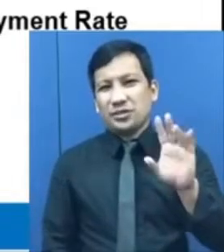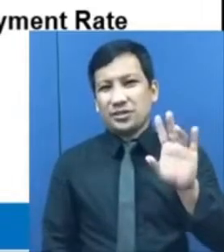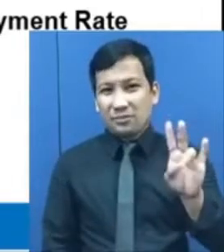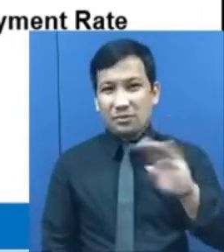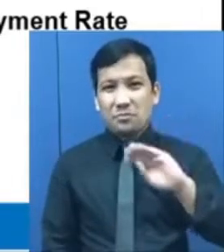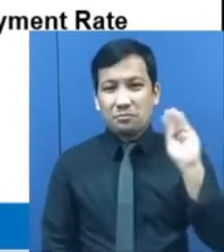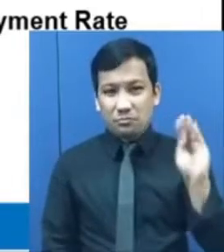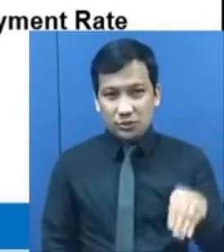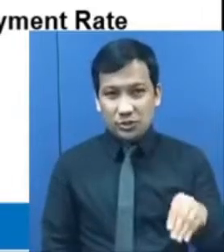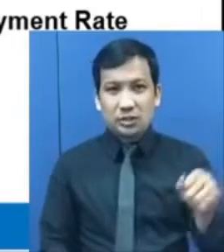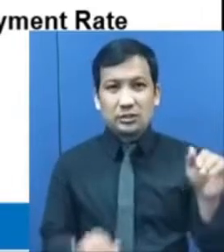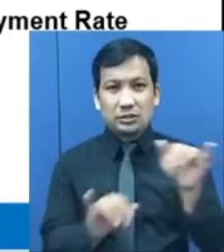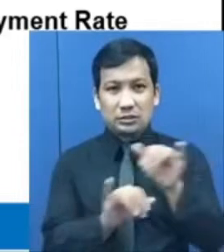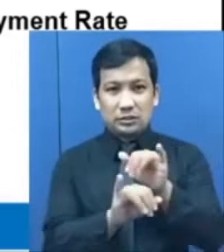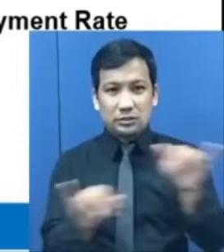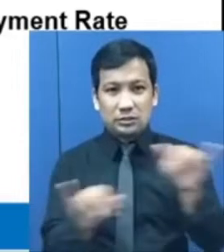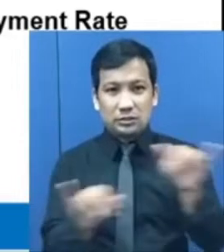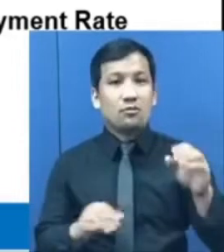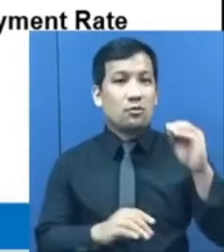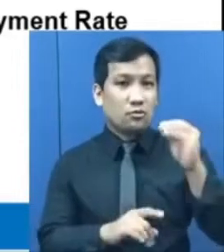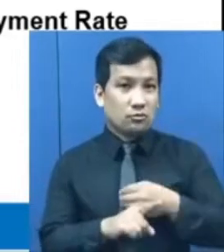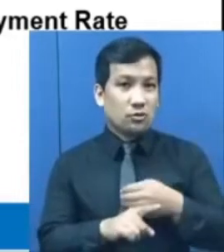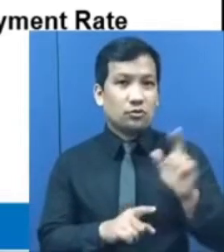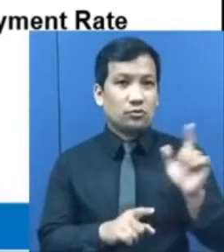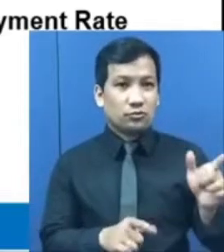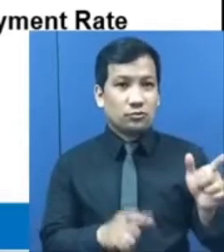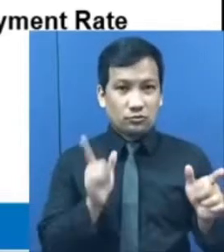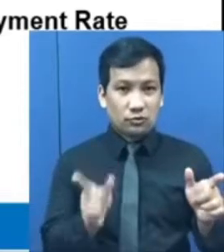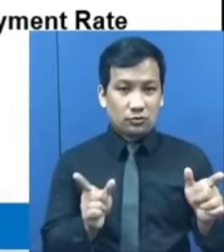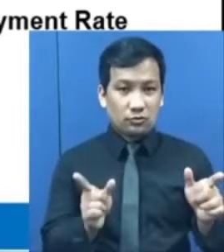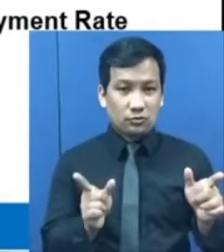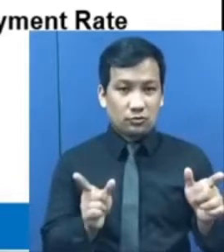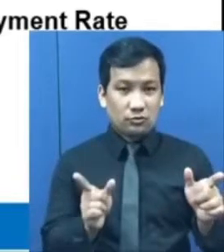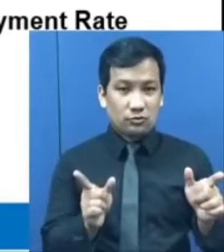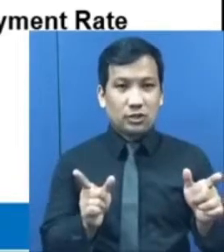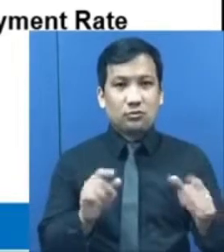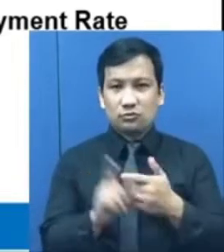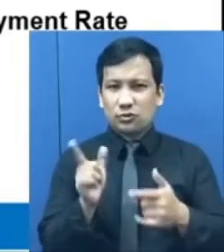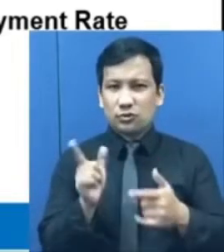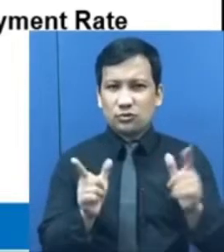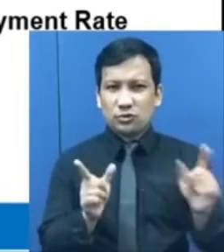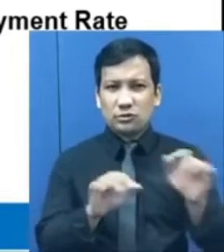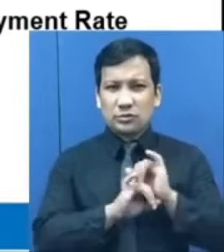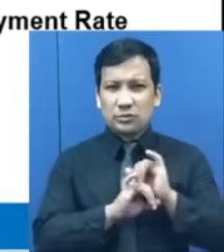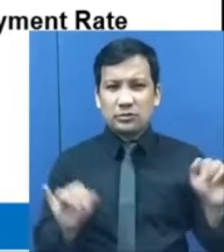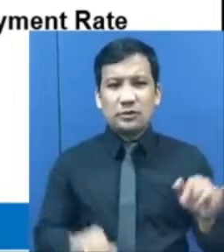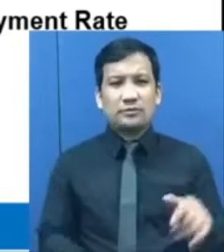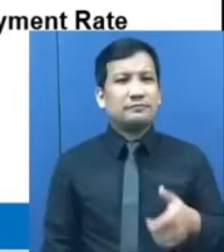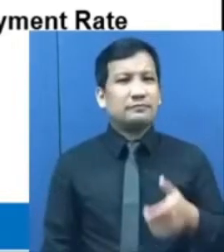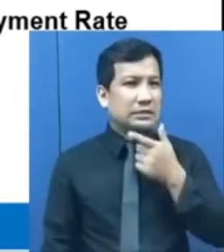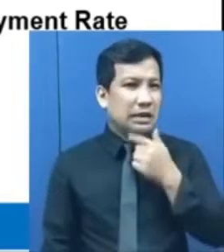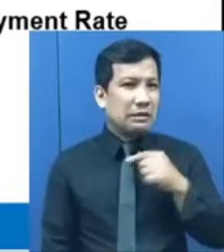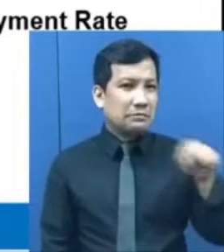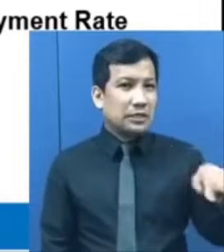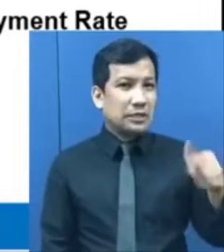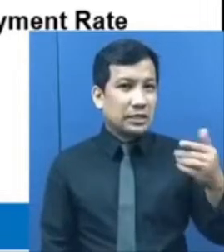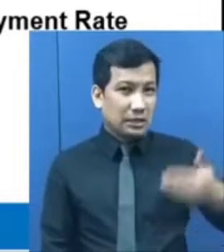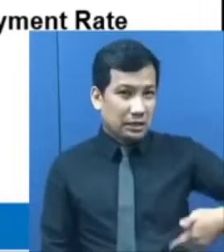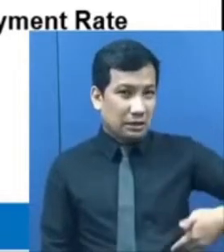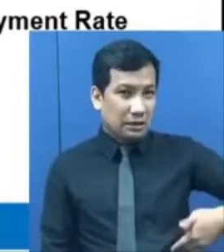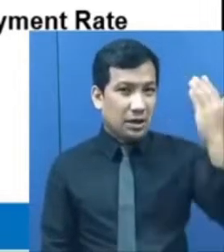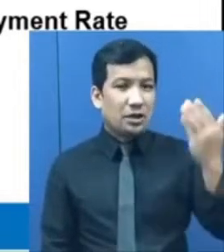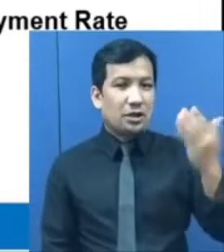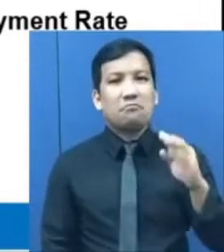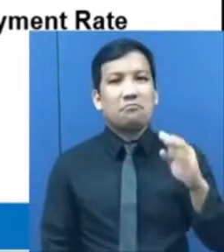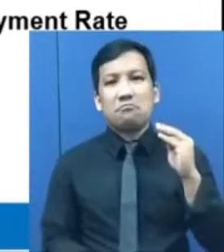Kasunod ito ang Oktubre 2020 at Hulyo 2021. Samantala, ang pinakamataas naman ay naitala noong